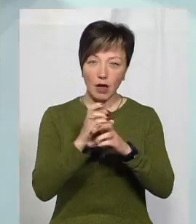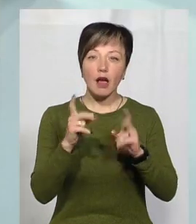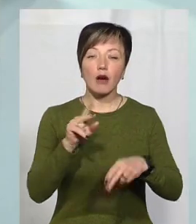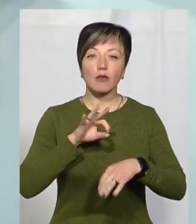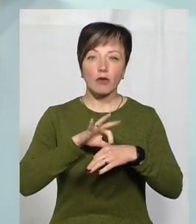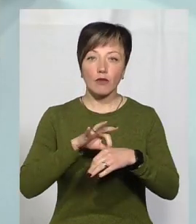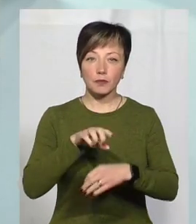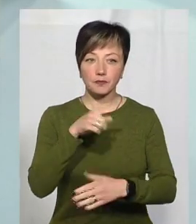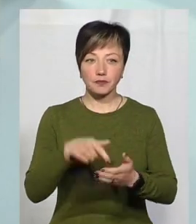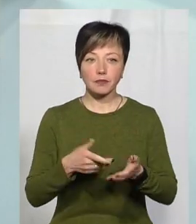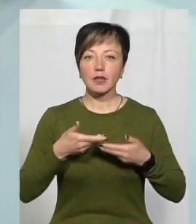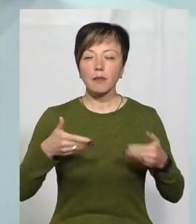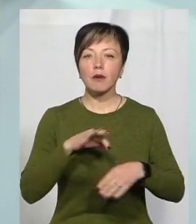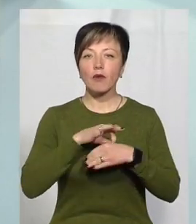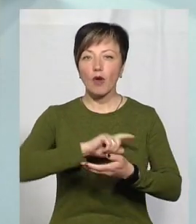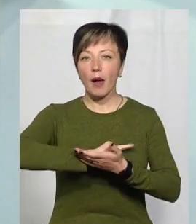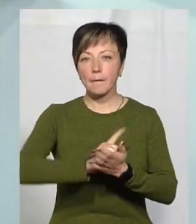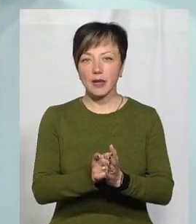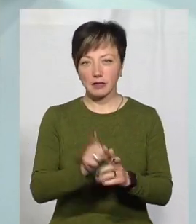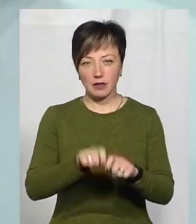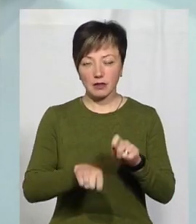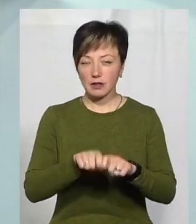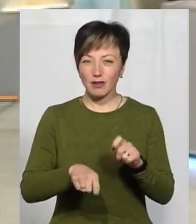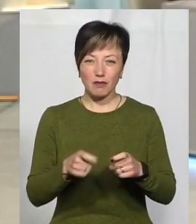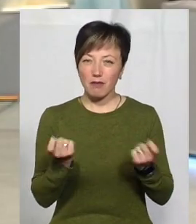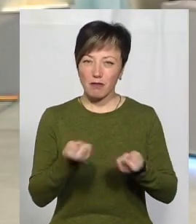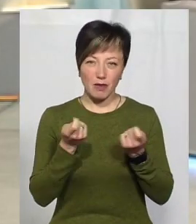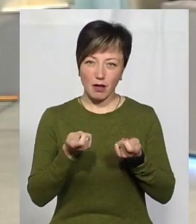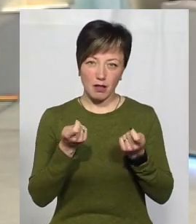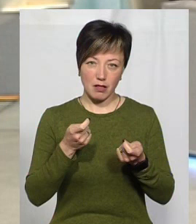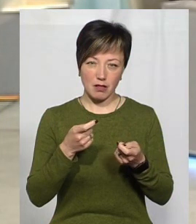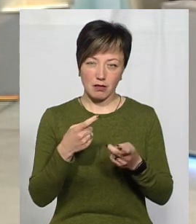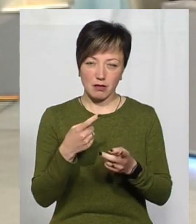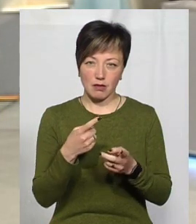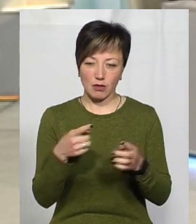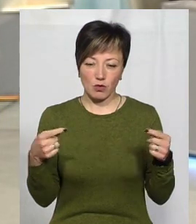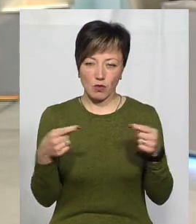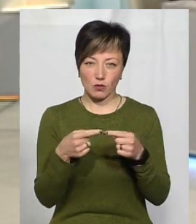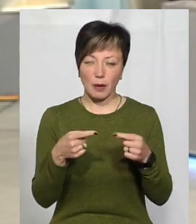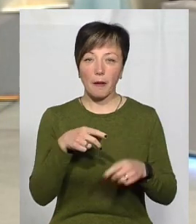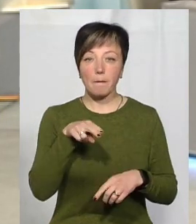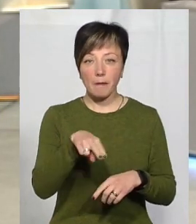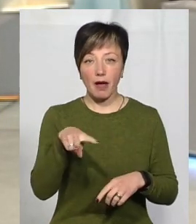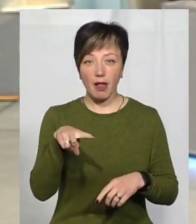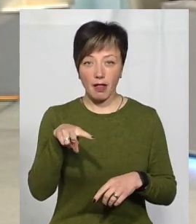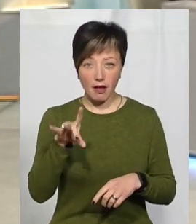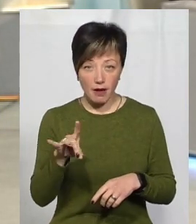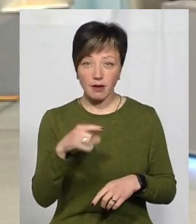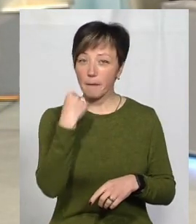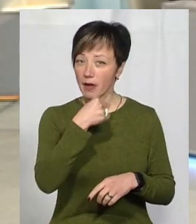Ми проводили швидкі тести, вони мали інформативні. Експрес-тести? Так. ПЛР – це на сьогоднішній день